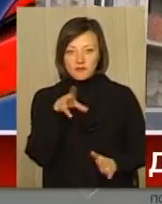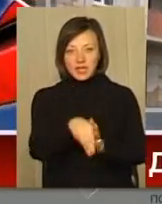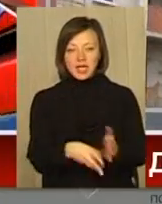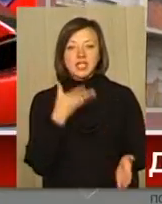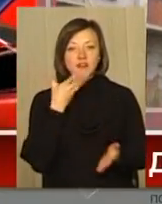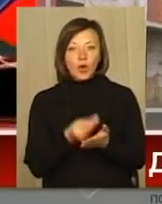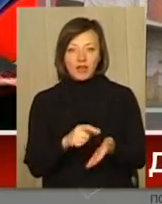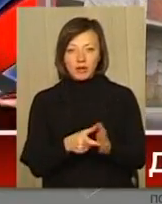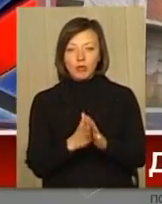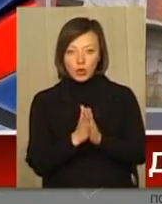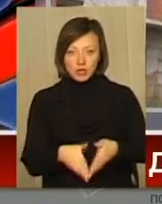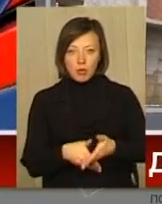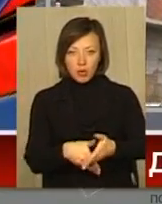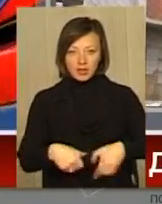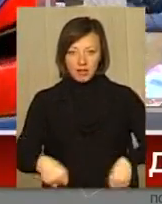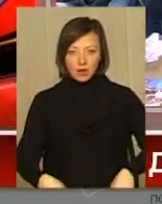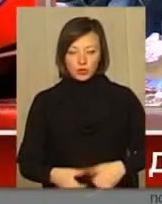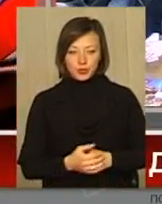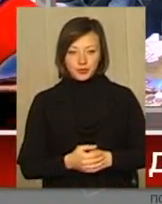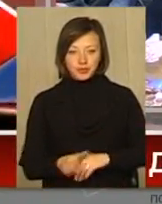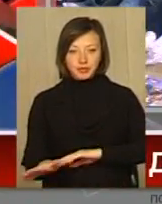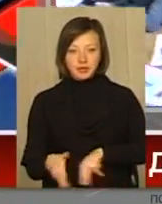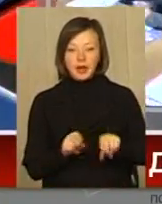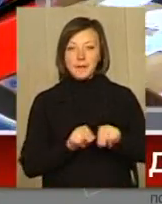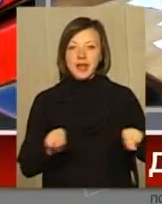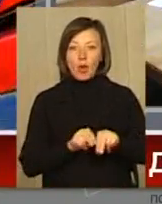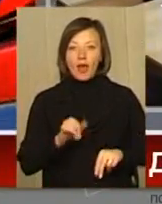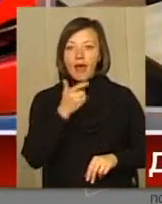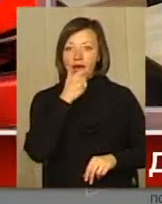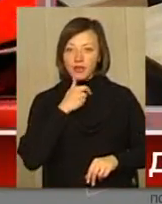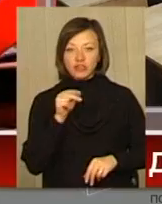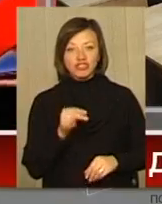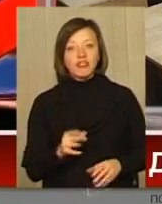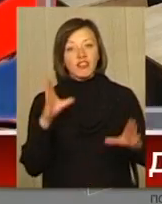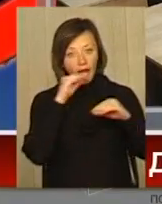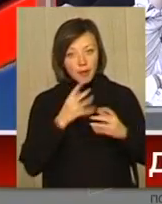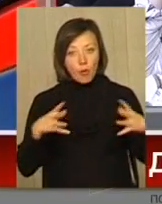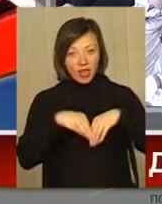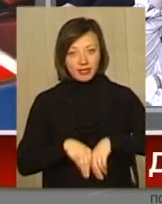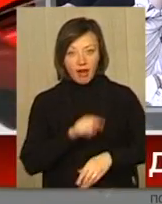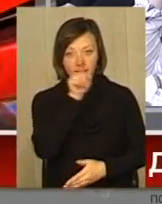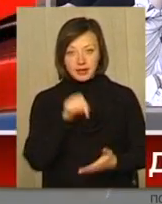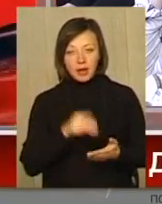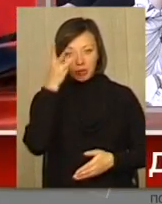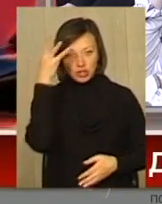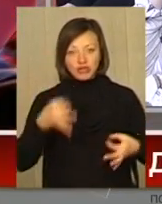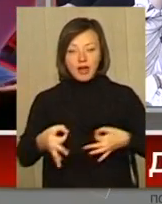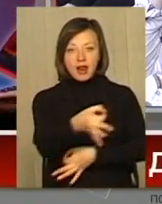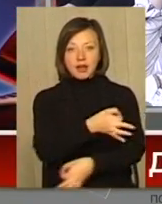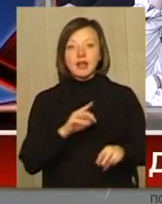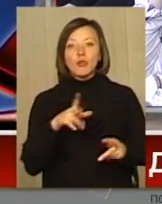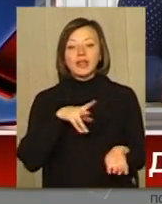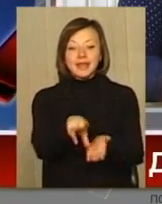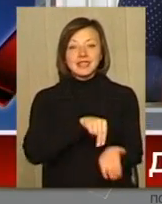квартири. Просять допомогти владу. Педагог і етика. Чи вдале поєднання? На Хмельниччині вчителі радилися, як стати